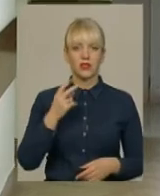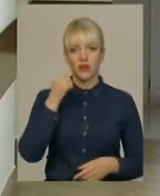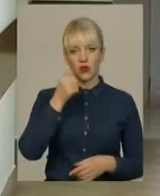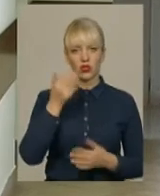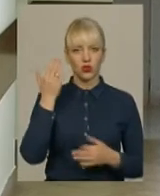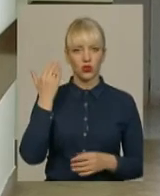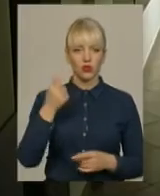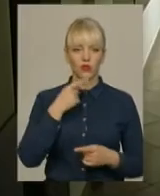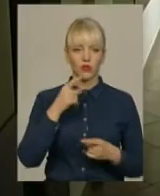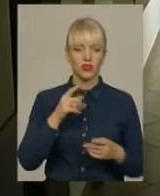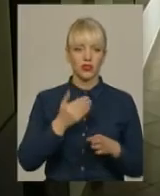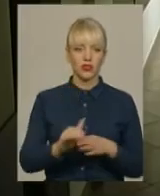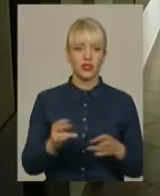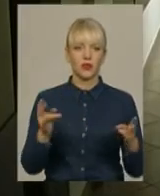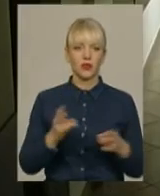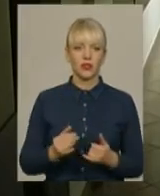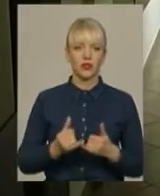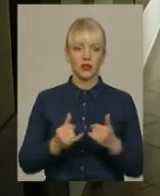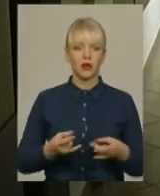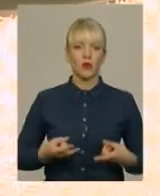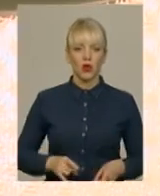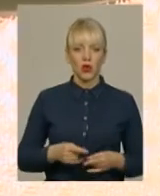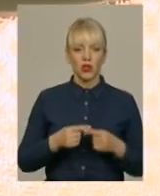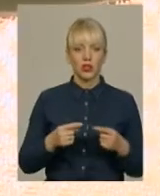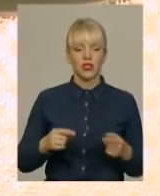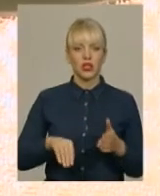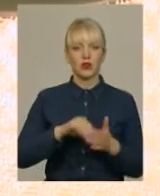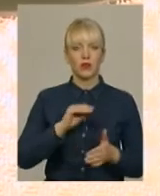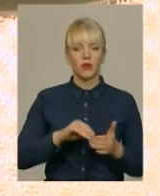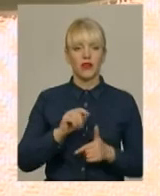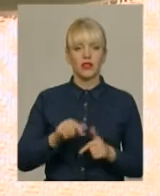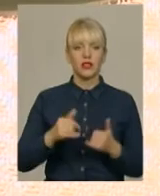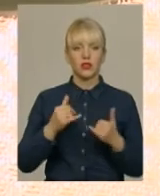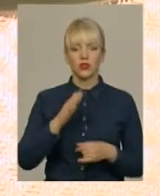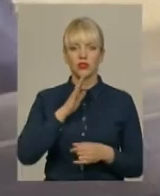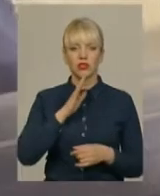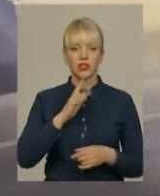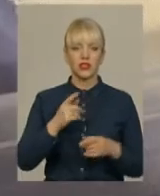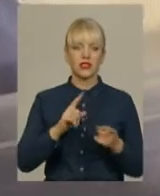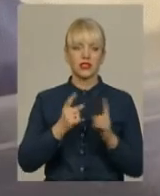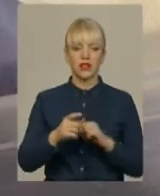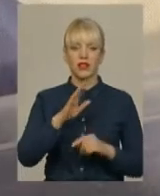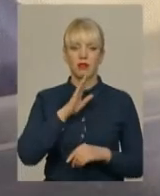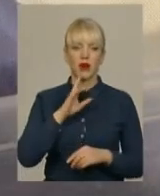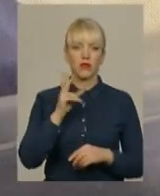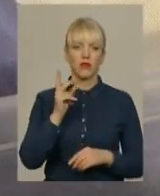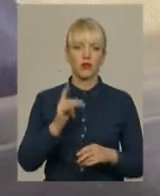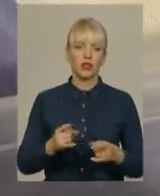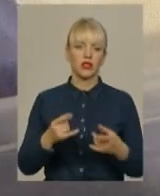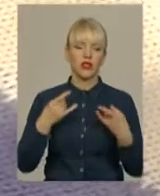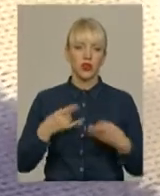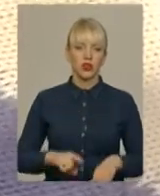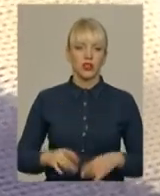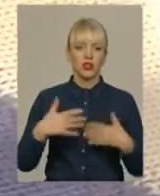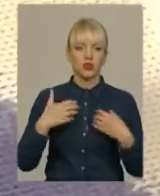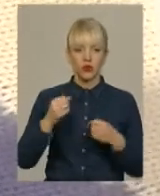тому. Каже, частину необхідних для пологів речей та медикаментів купувала. Сьогодні жінка стала мамою вдруге. Народила здорового хлопчика.